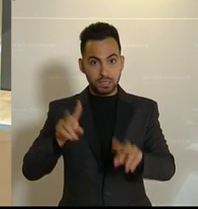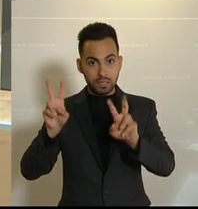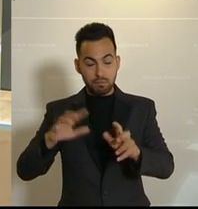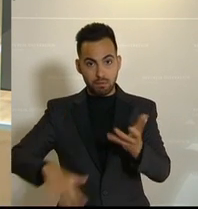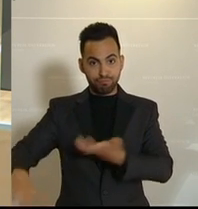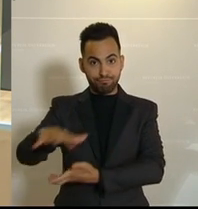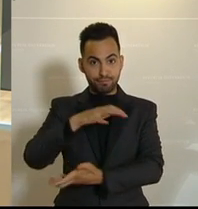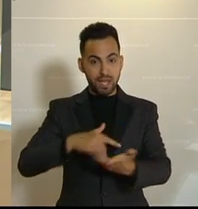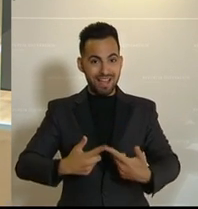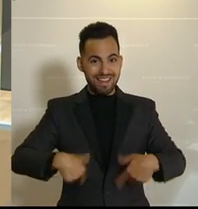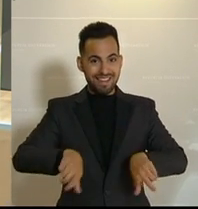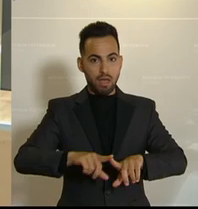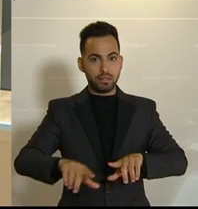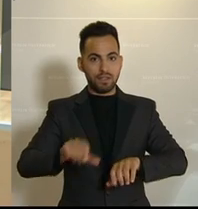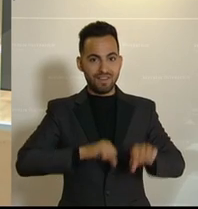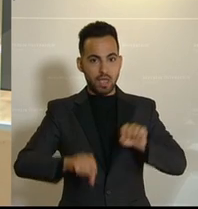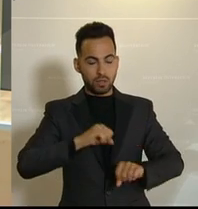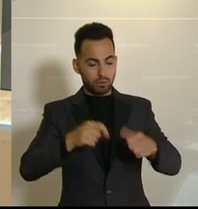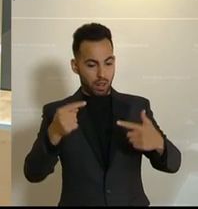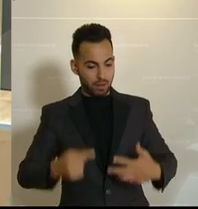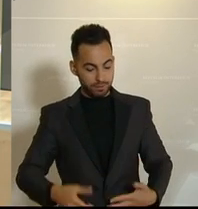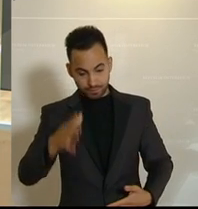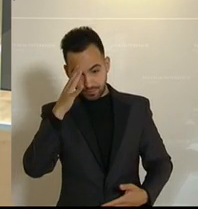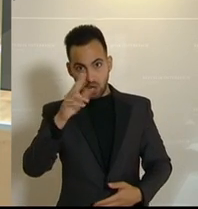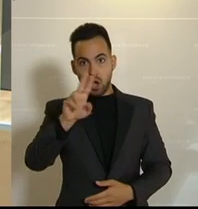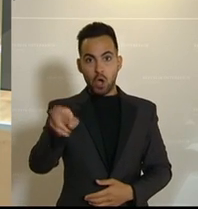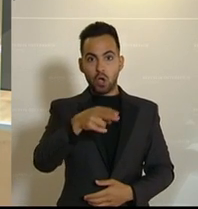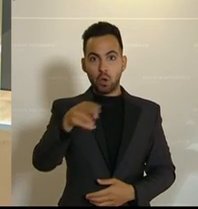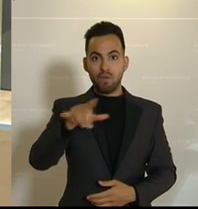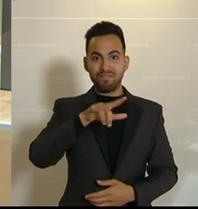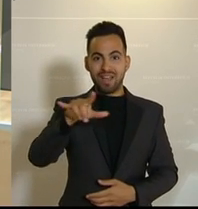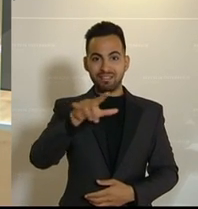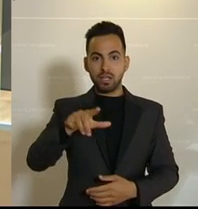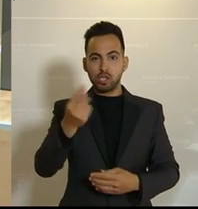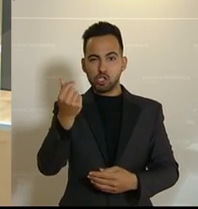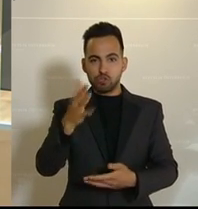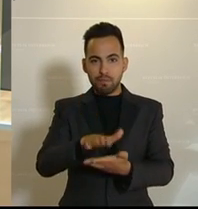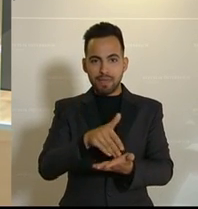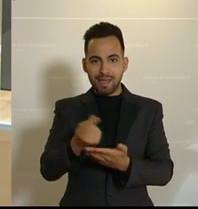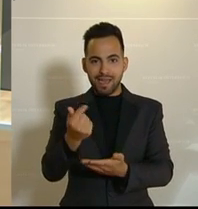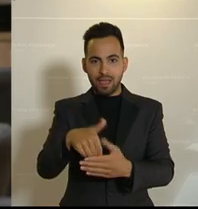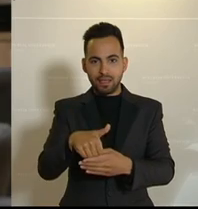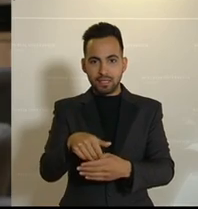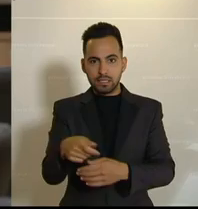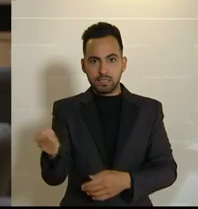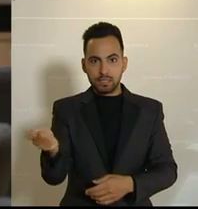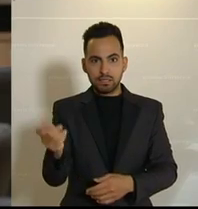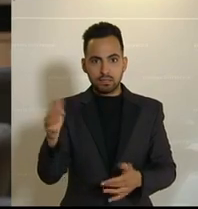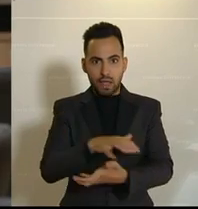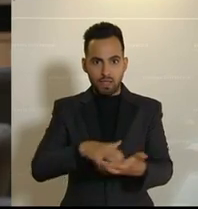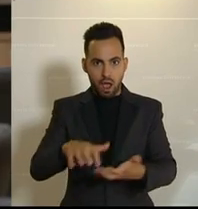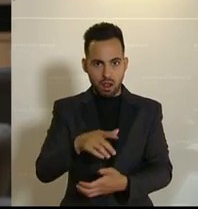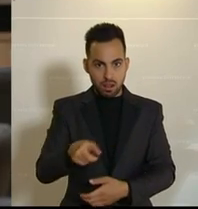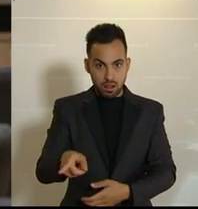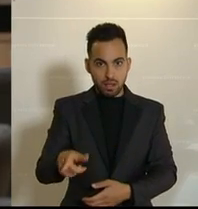Landesverteidigung und beginnt chronologisch beim Eurofighter-Schmiergeldskandal, den Sie zwar geerbt haben, das ist schon